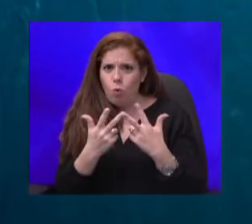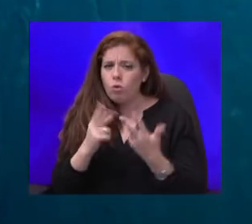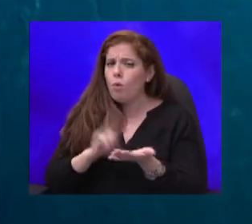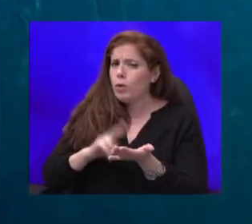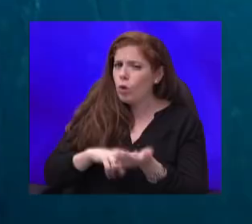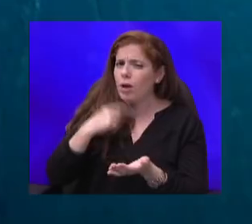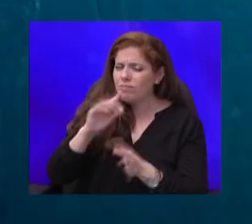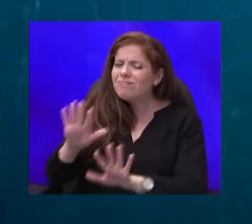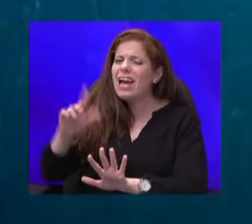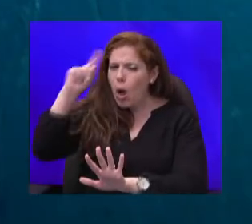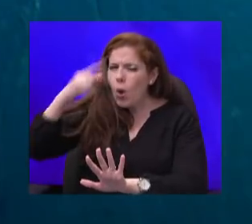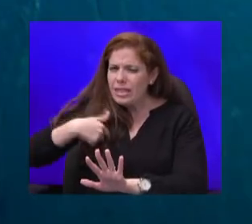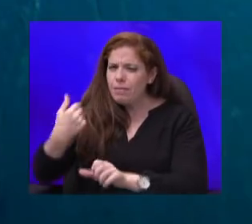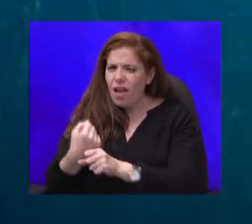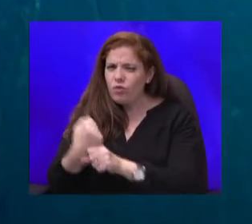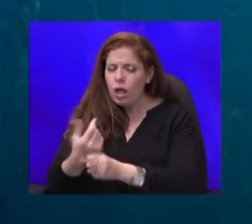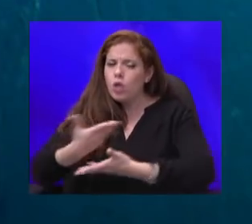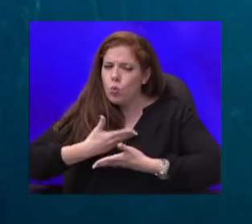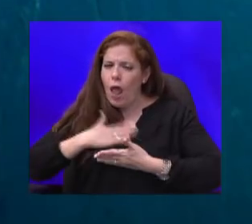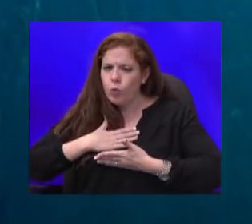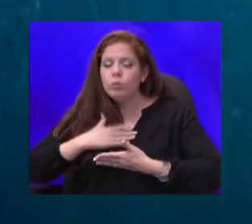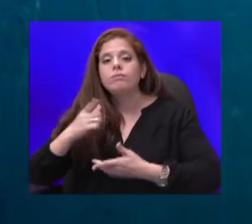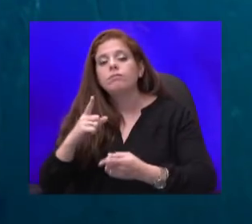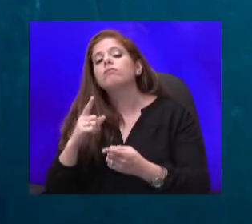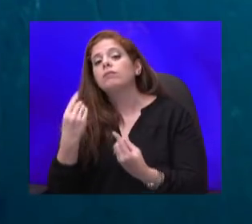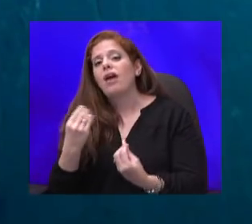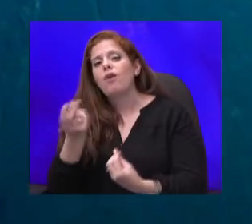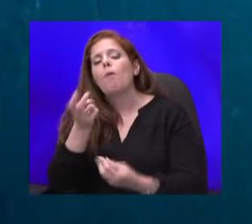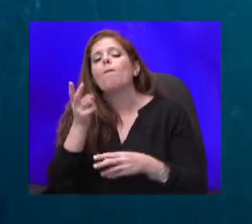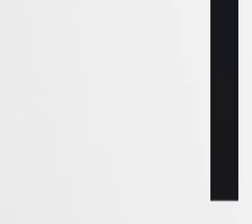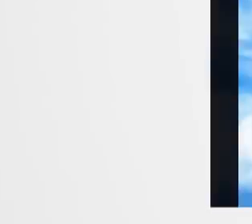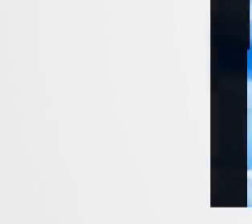לעשות את זה. ניהיה איתנו מנכ״ל קופת חולים כללית. פסקה קצרה, ניהיה תחוזר.